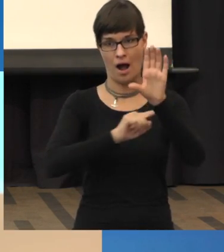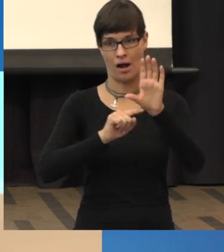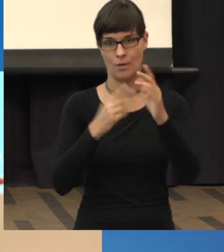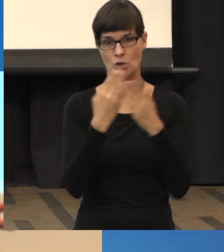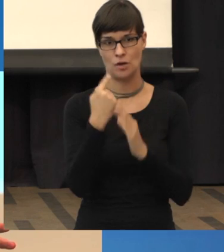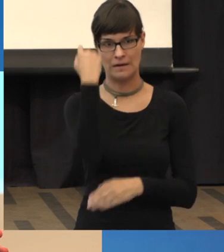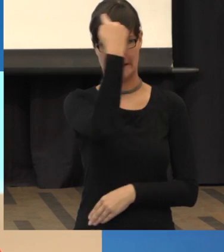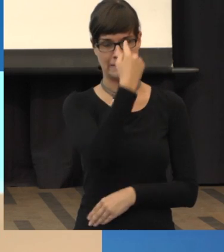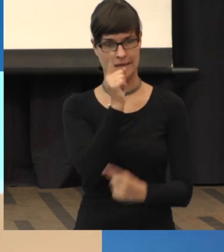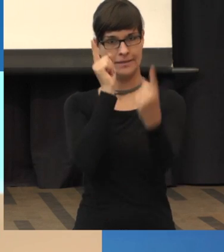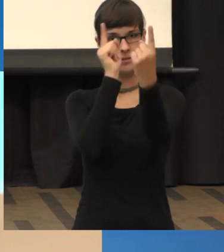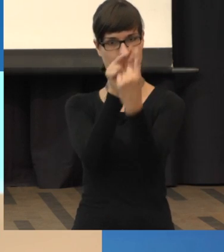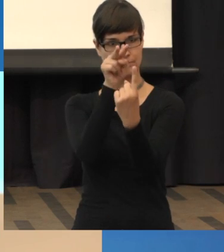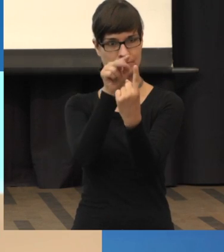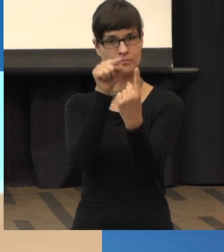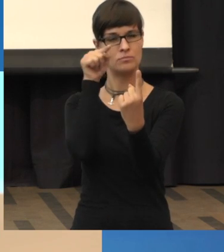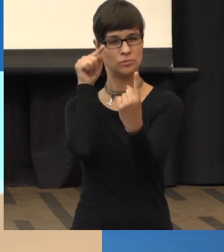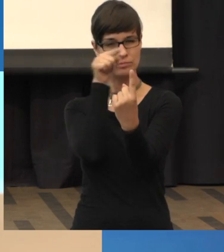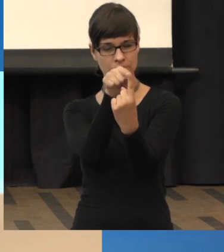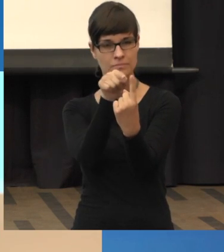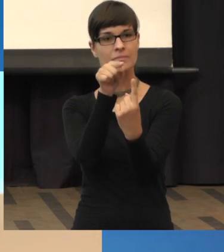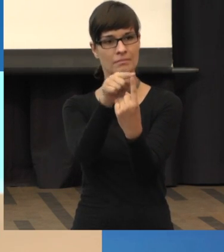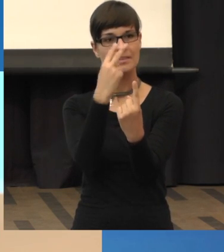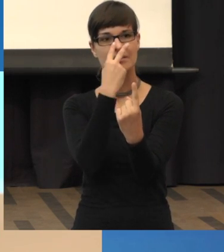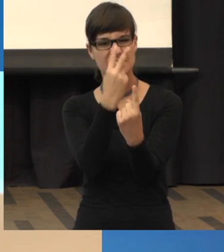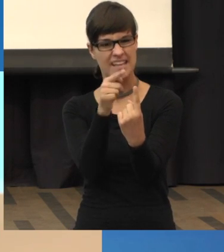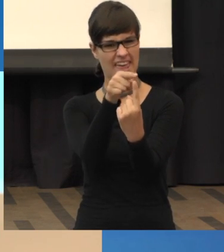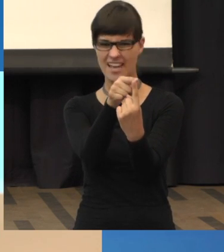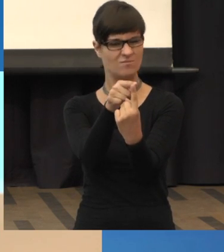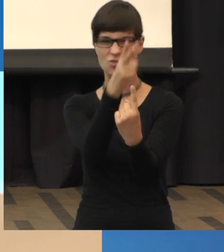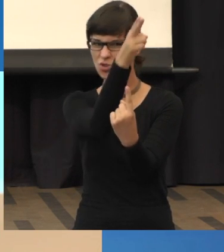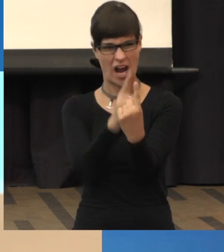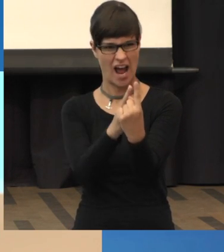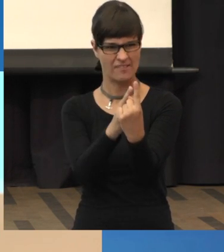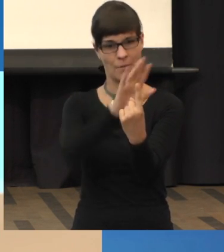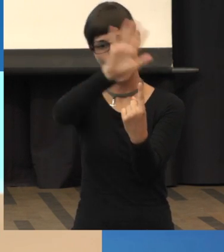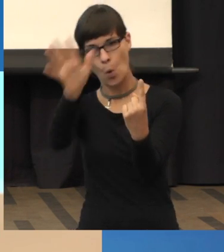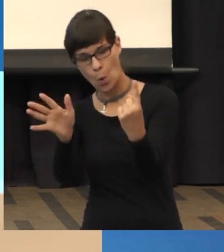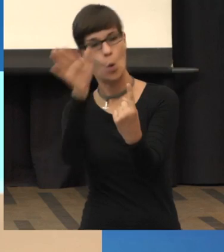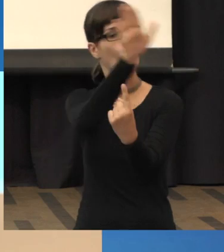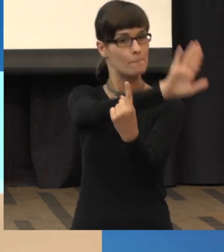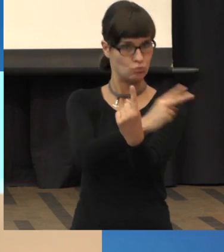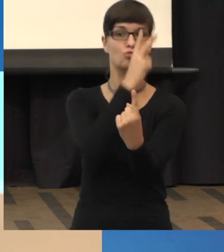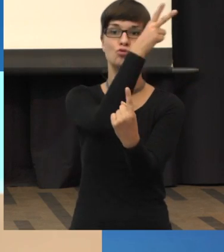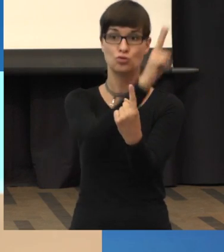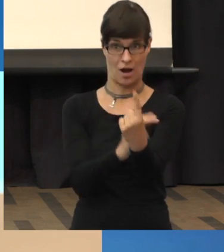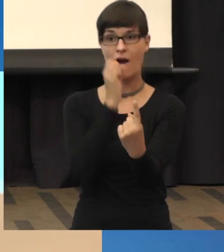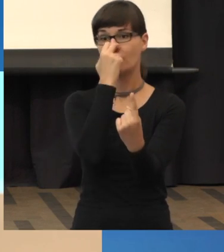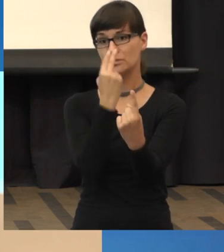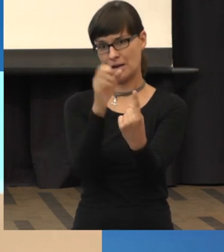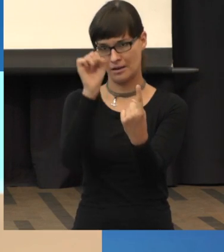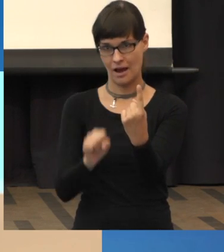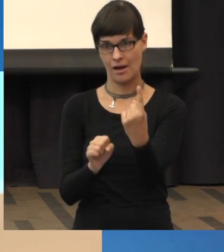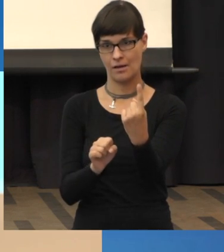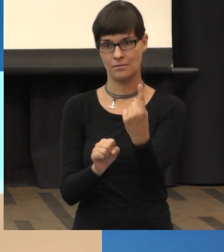ich ja drumherum, dass da noch sie sitzen. Und nicht scharf. Ich sehe es nicht scharf, aber ich sehe es. Ich kann erkennen, das sind